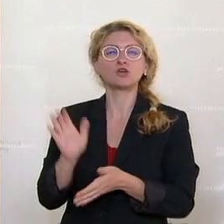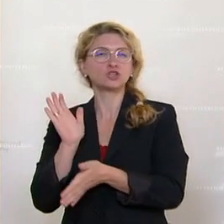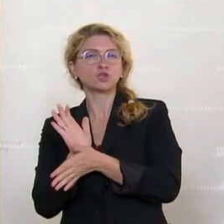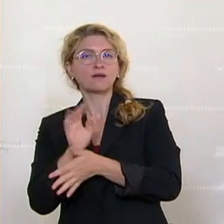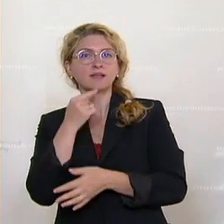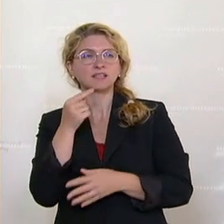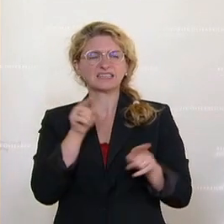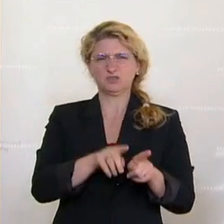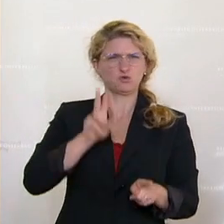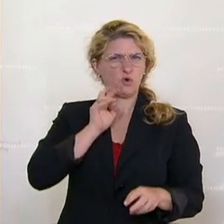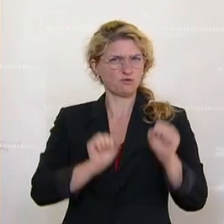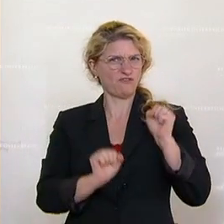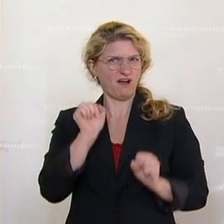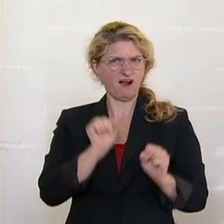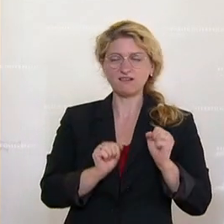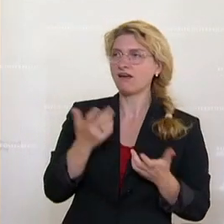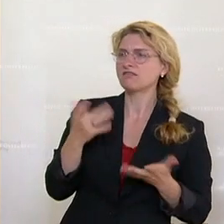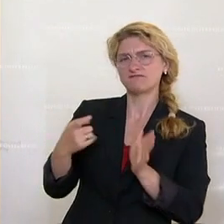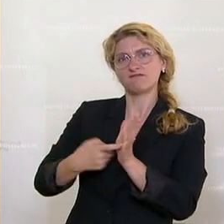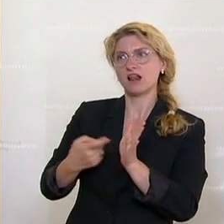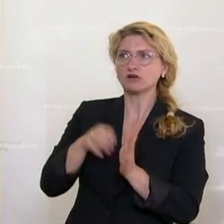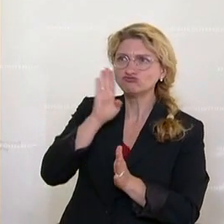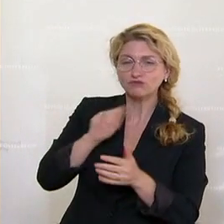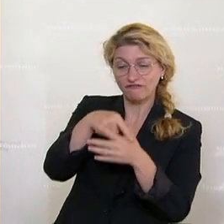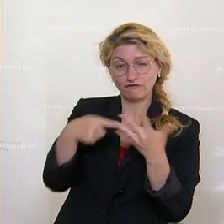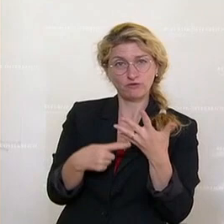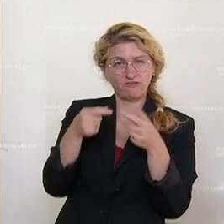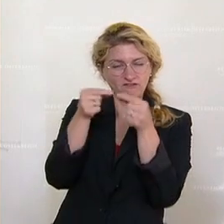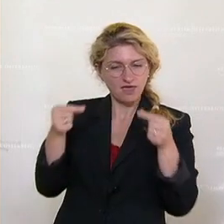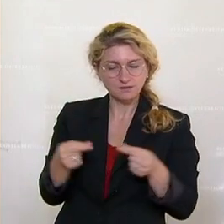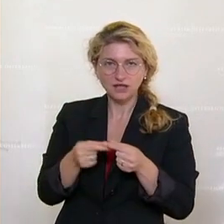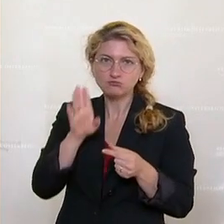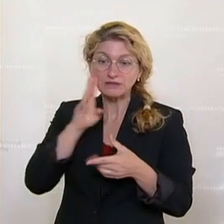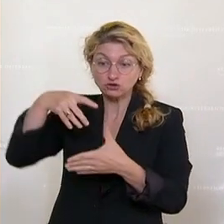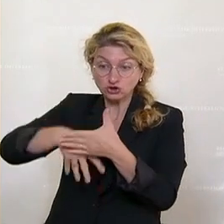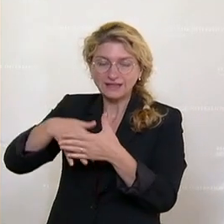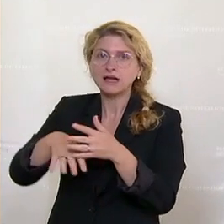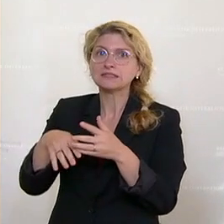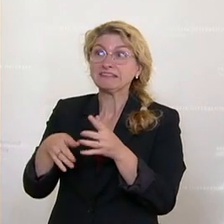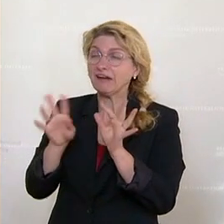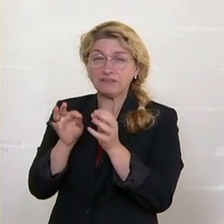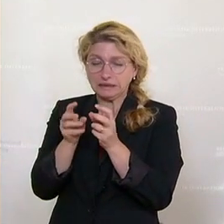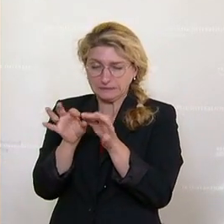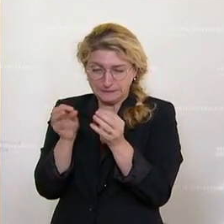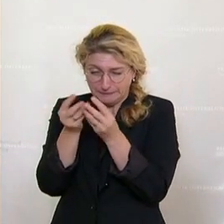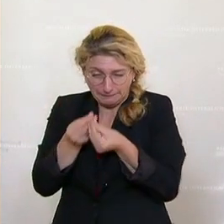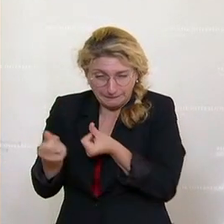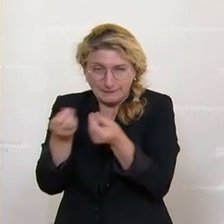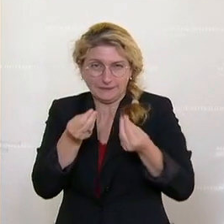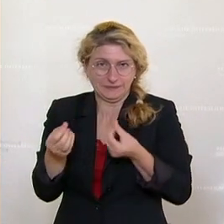mehr als ungewöhnlich und verlangt, dass die fünf Festplatten nicht nur geschreddert, sondern geradezu pulverisiert werden.